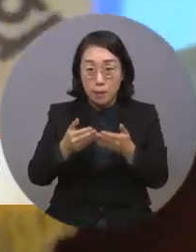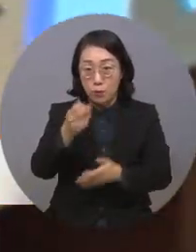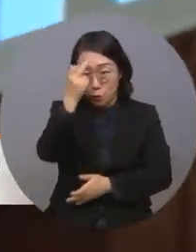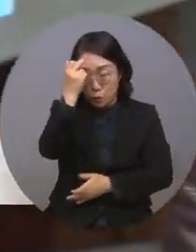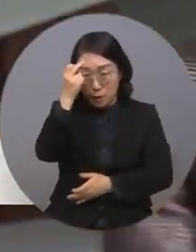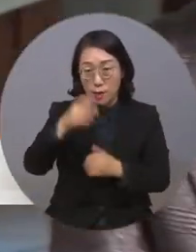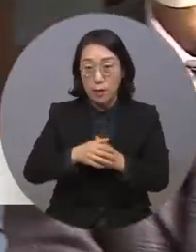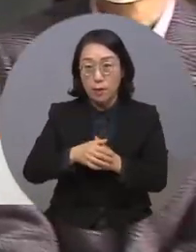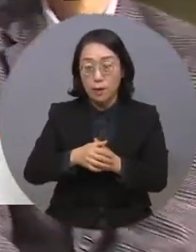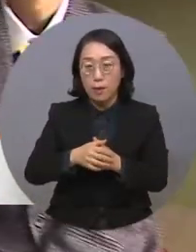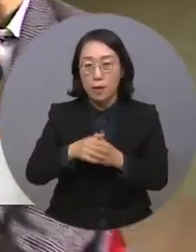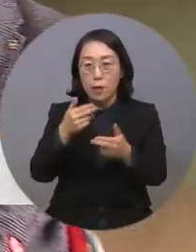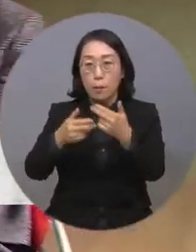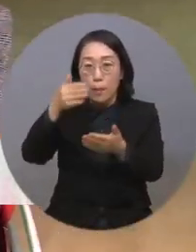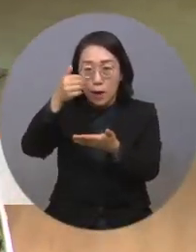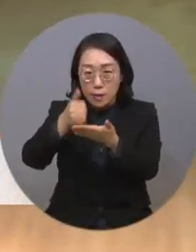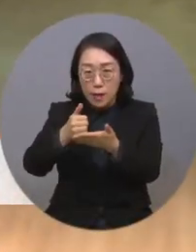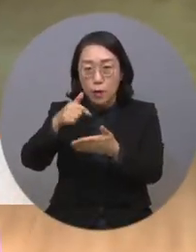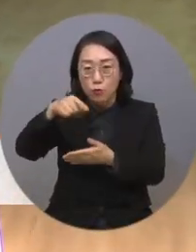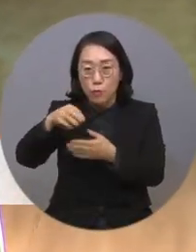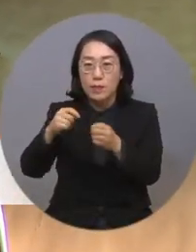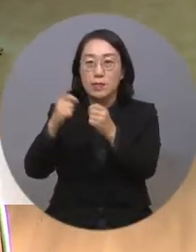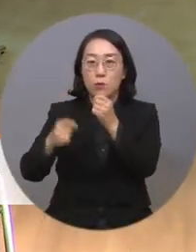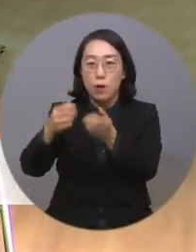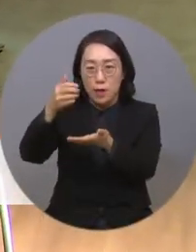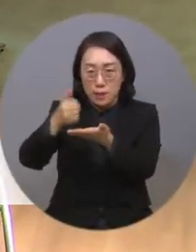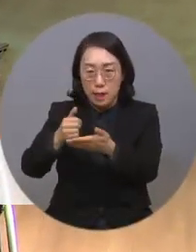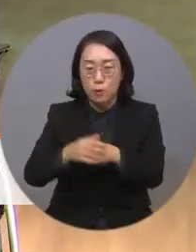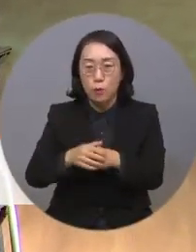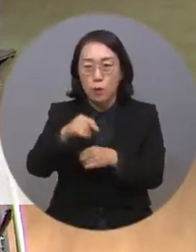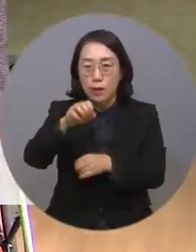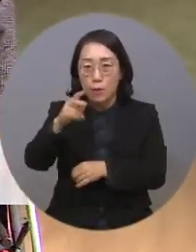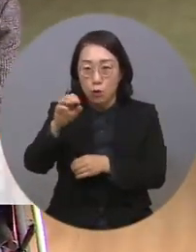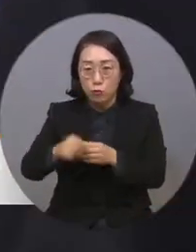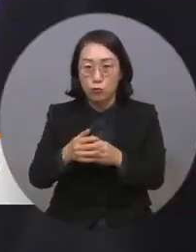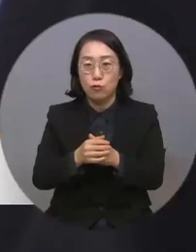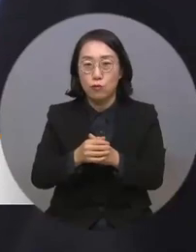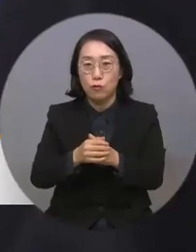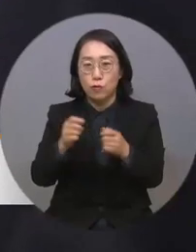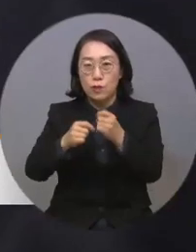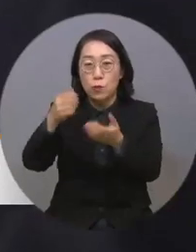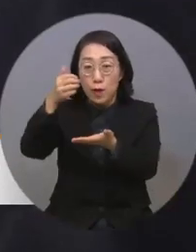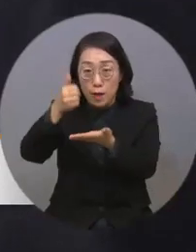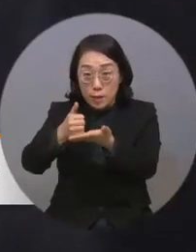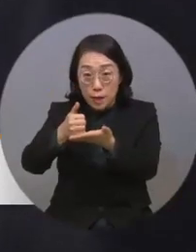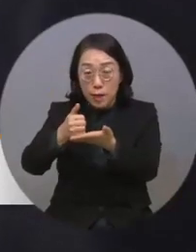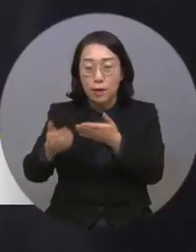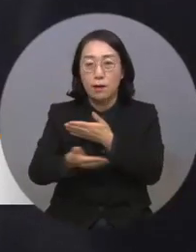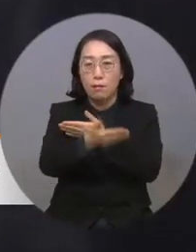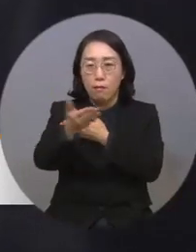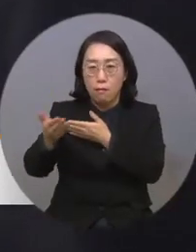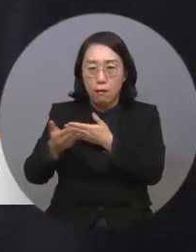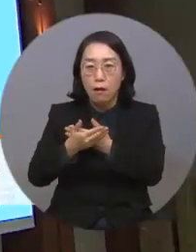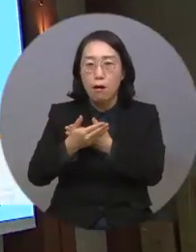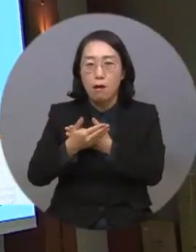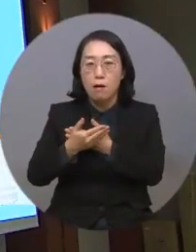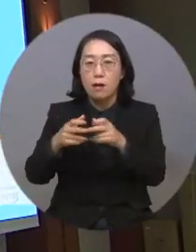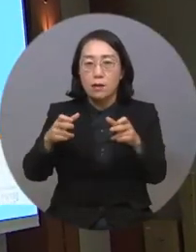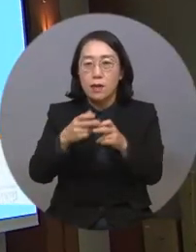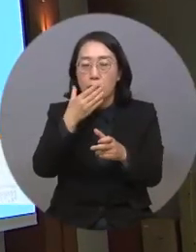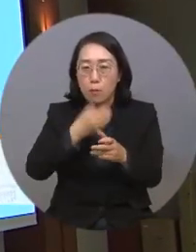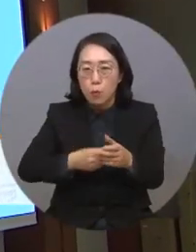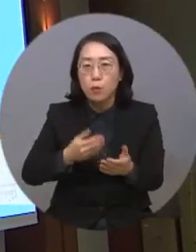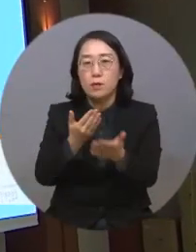강연도협회장, 박우수 구미시지회장, 김영수 영주시지회장은 다양한 분야에서 장애인 복지 발전을 위해